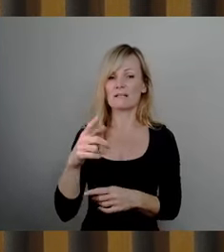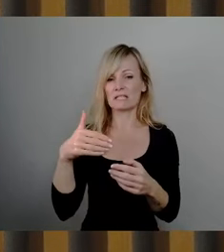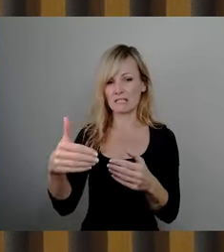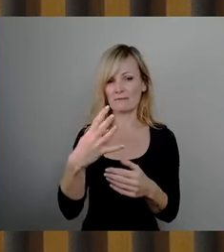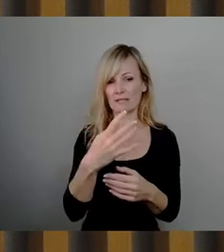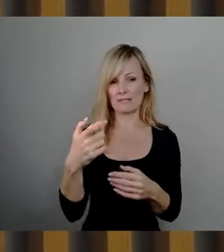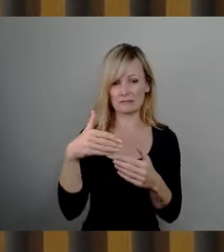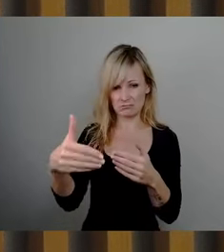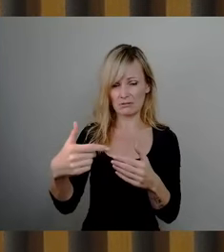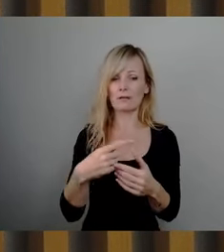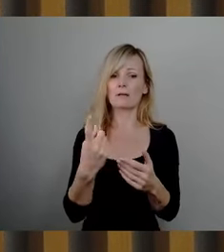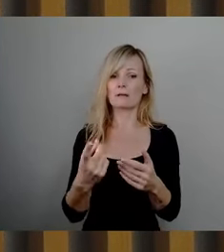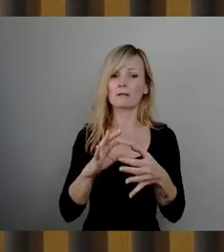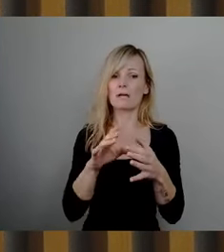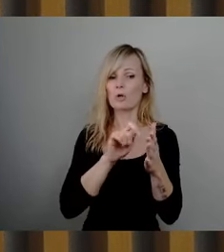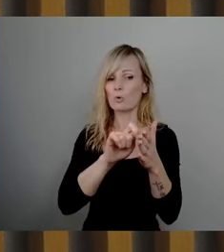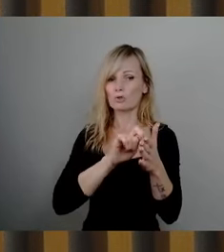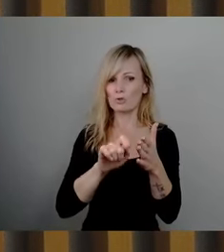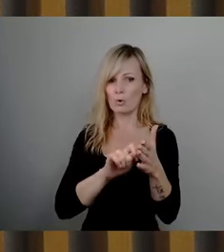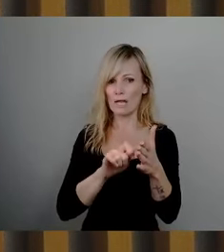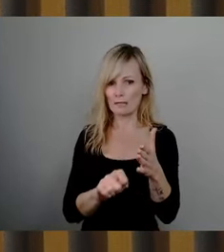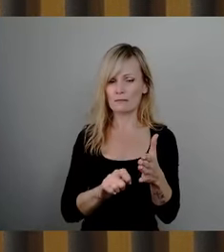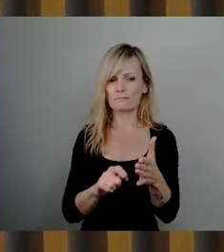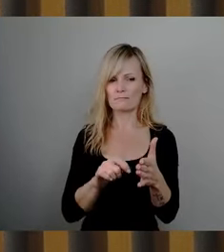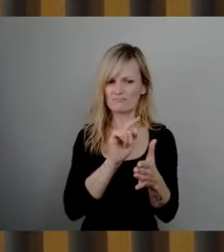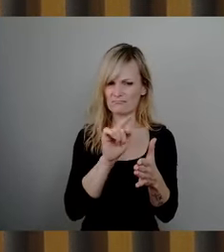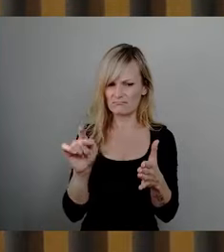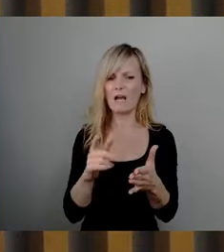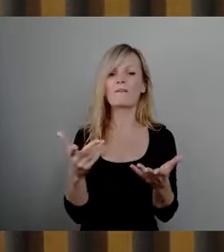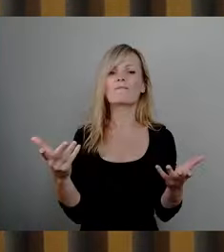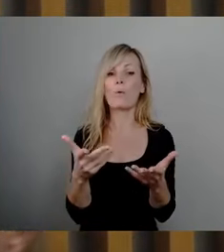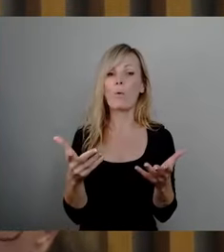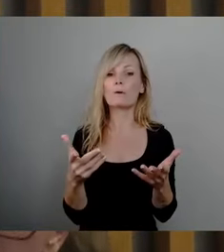Kürzungen geplant betroffen. Das ist der erste Teil meiner Frage.